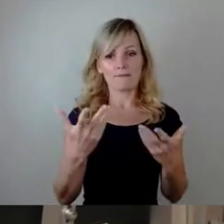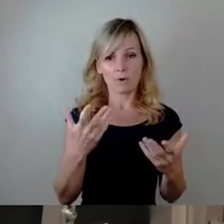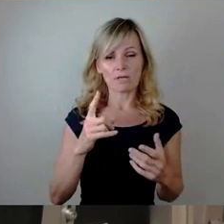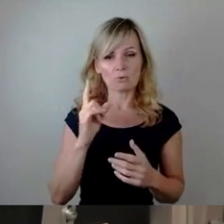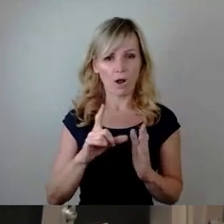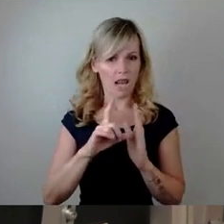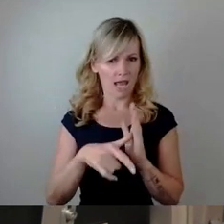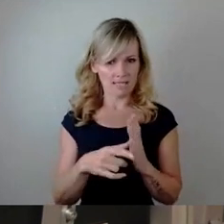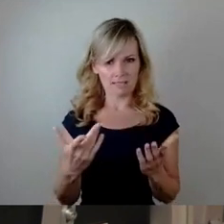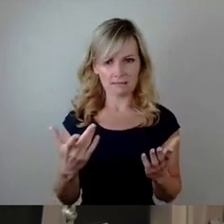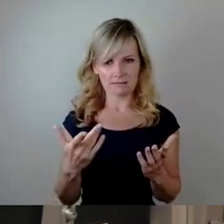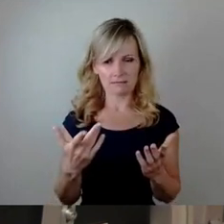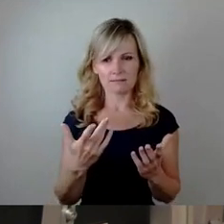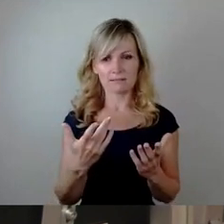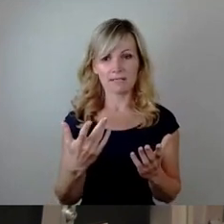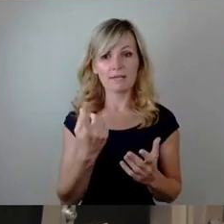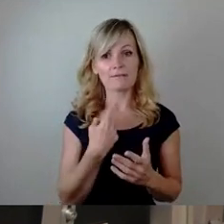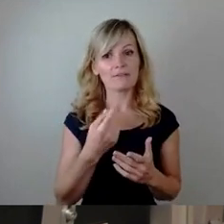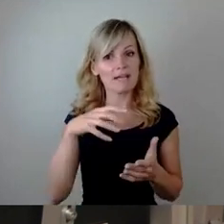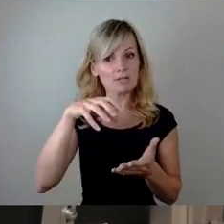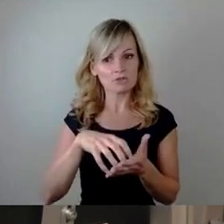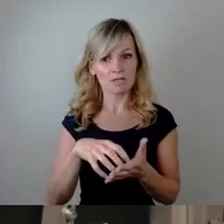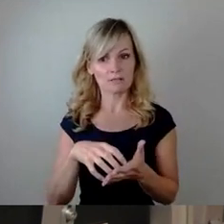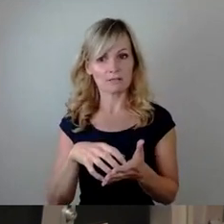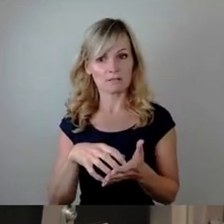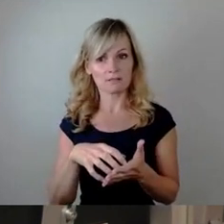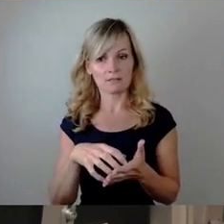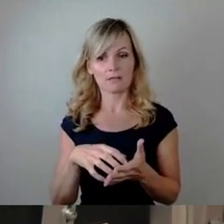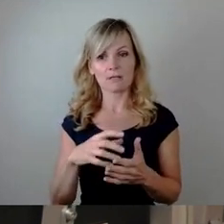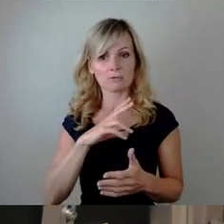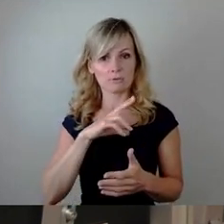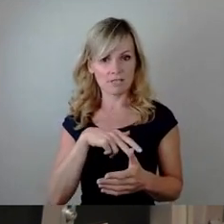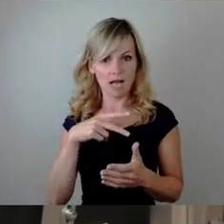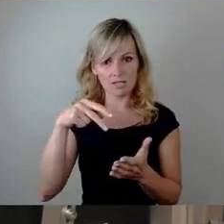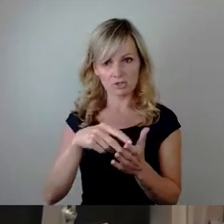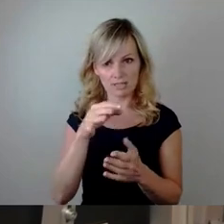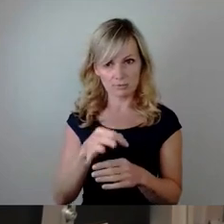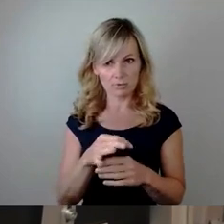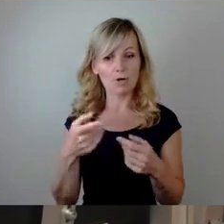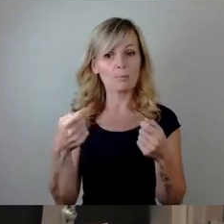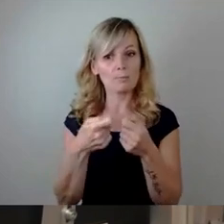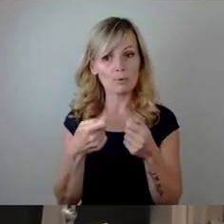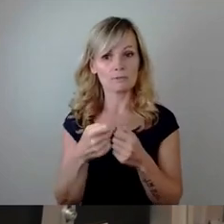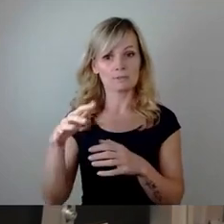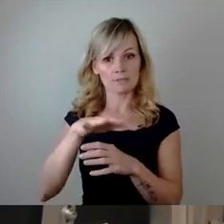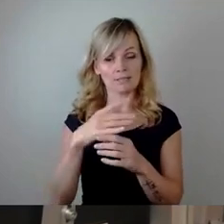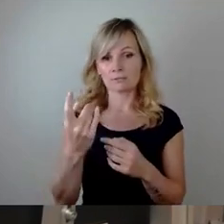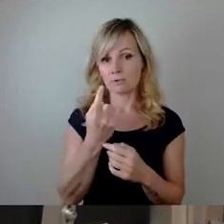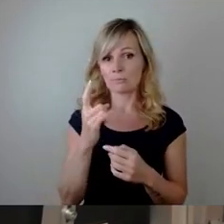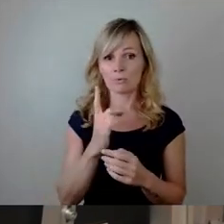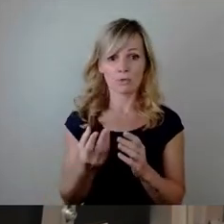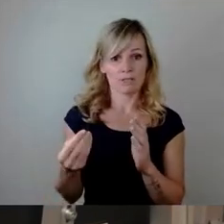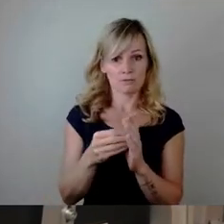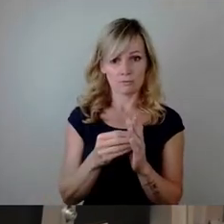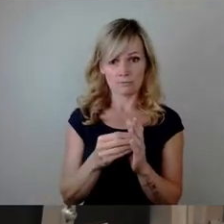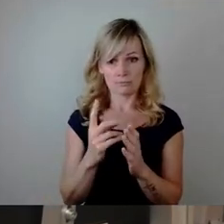Was wollen und können wir als Stadt noch an dem hohen sozialen Standards, die schon vom Bund und vom Land kommen, noch draufsatteln? Ich denke, da